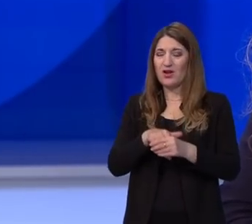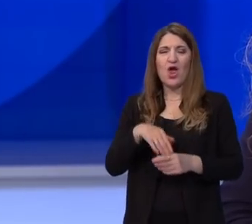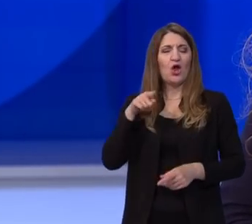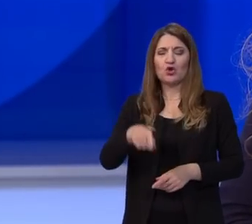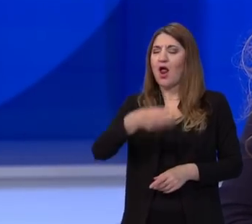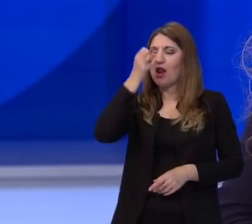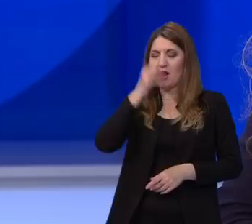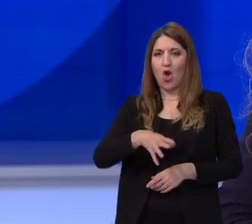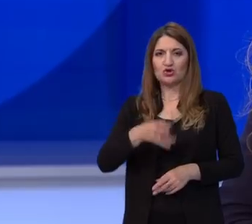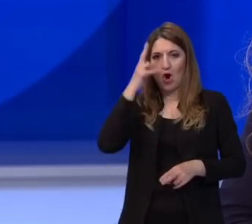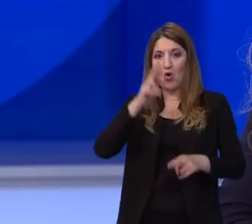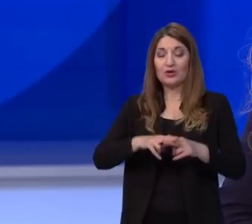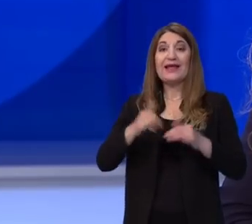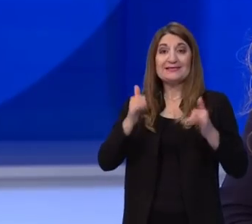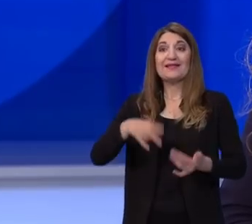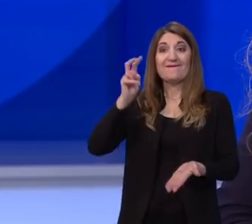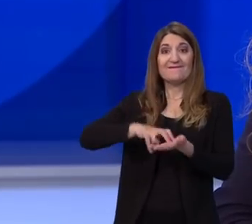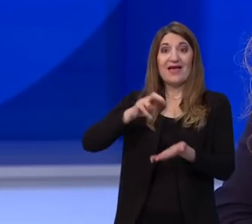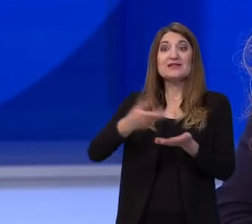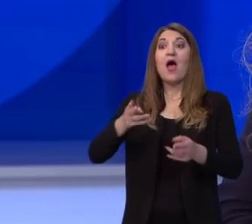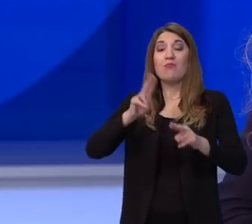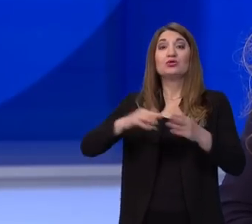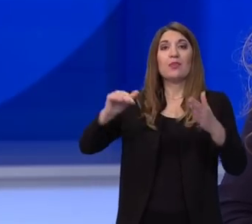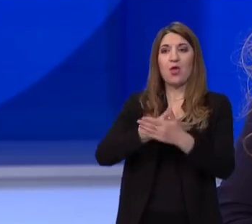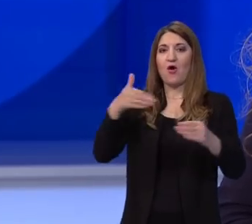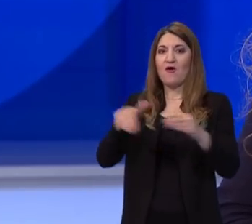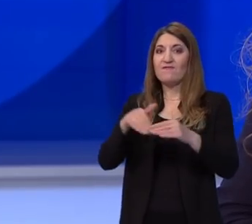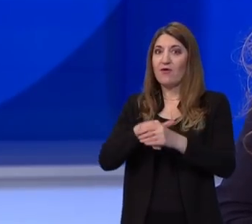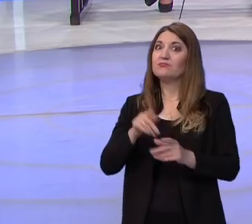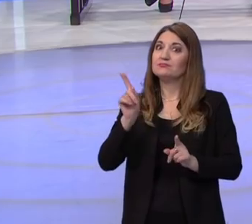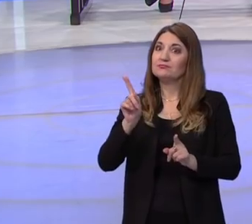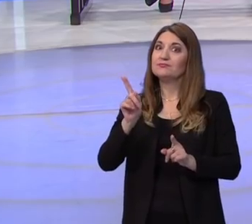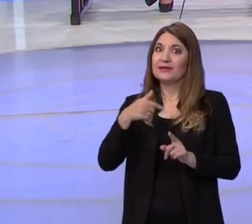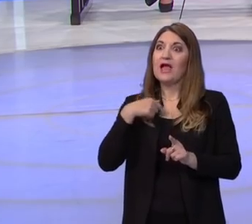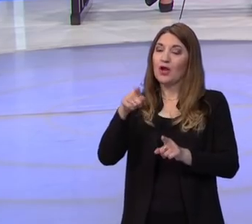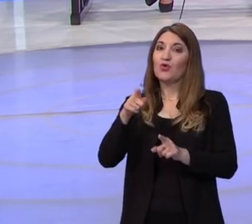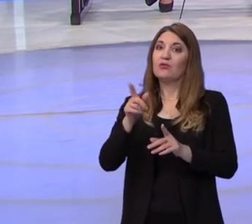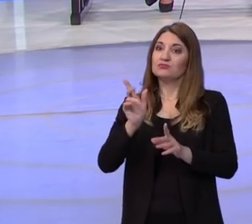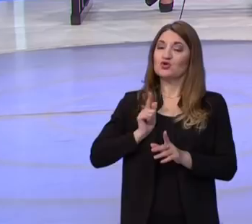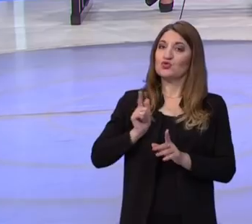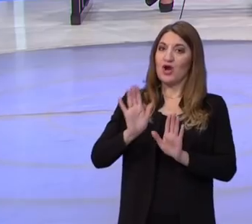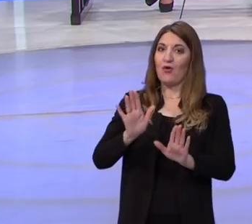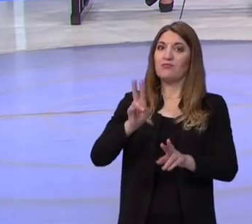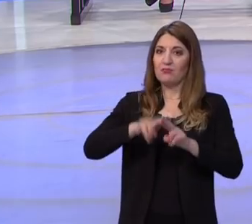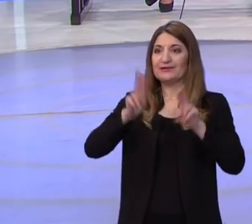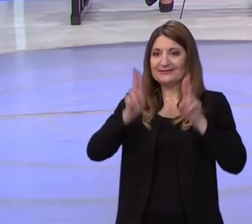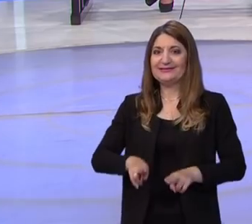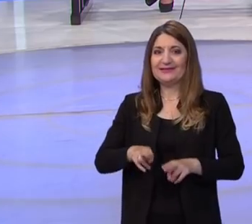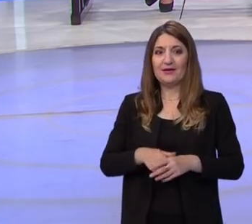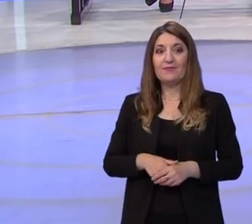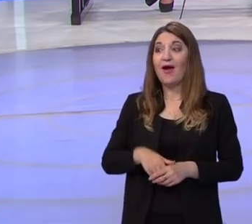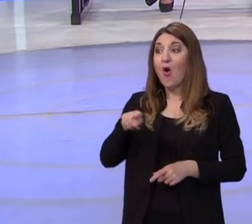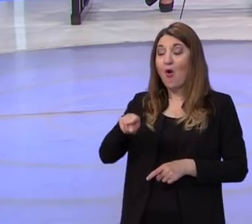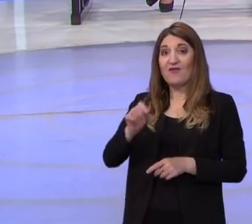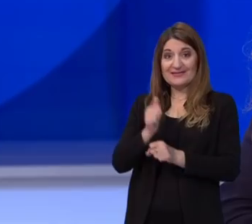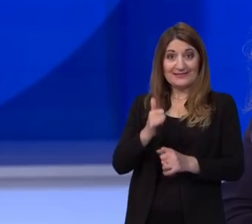loša odluka. Zato veselije ovo što je ministar rekao da će novi zapošljavanja biti. Držimo vas za riječ. Nadam se da ćemo to doživjeti